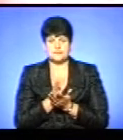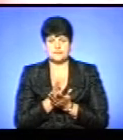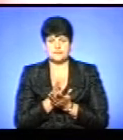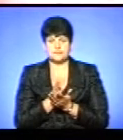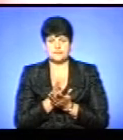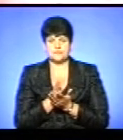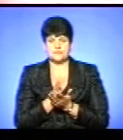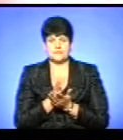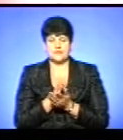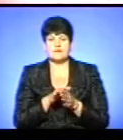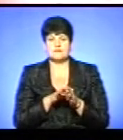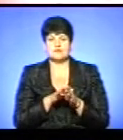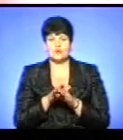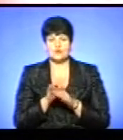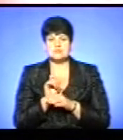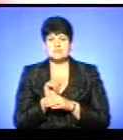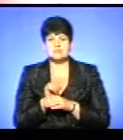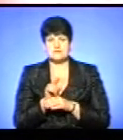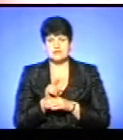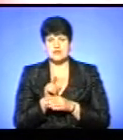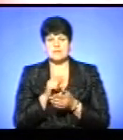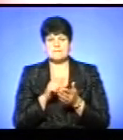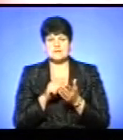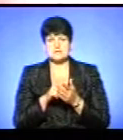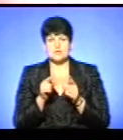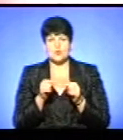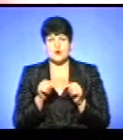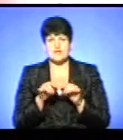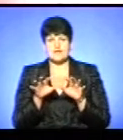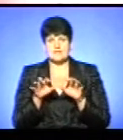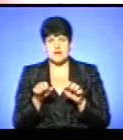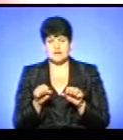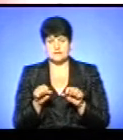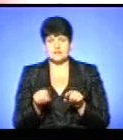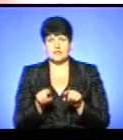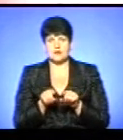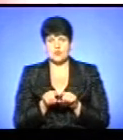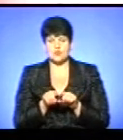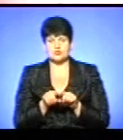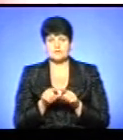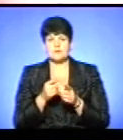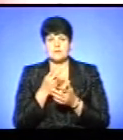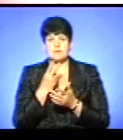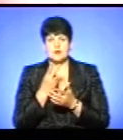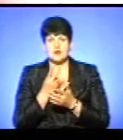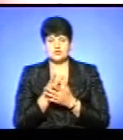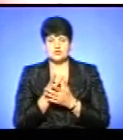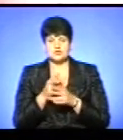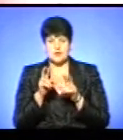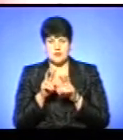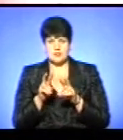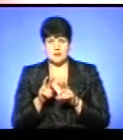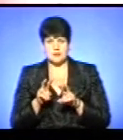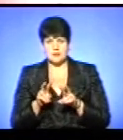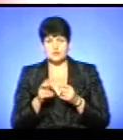виконує це завдання міські органи влади. Також, десь ми бачите аналітику,